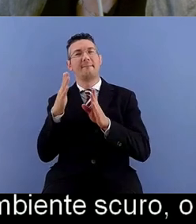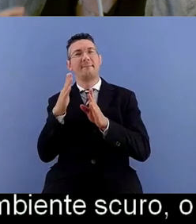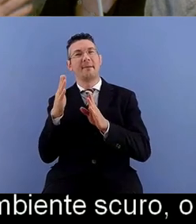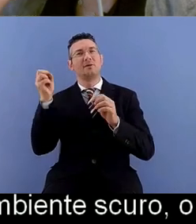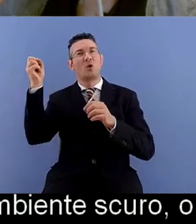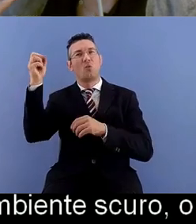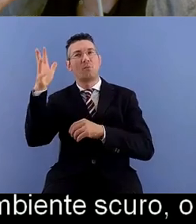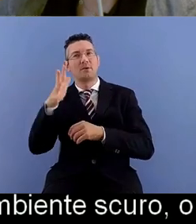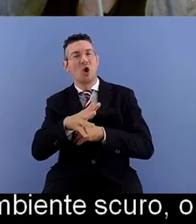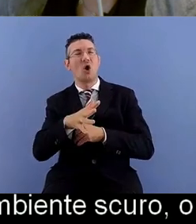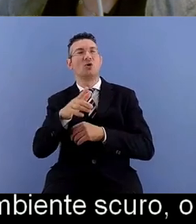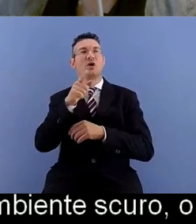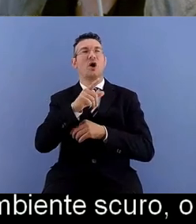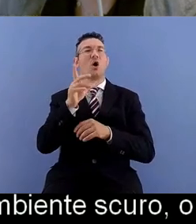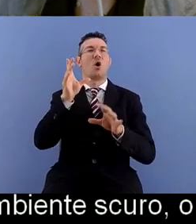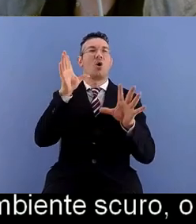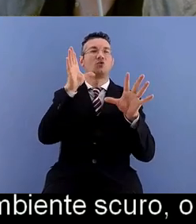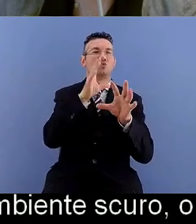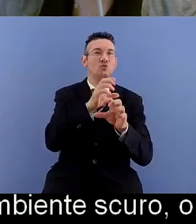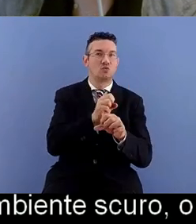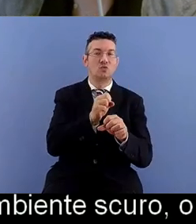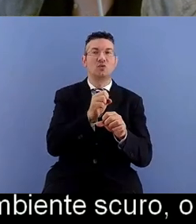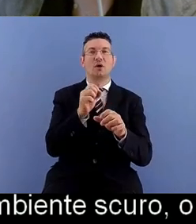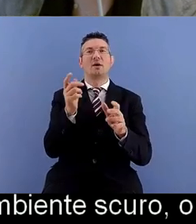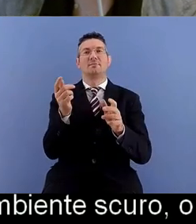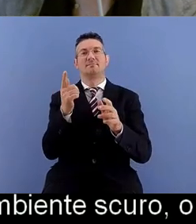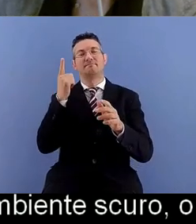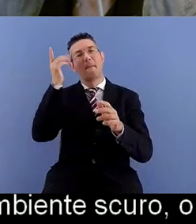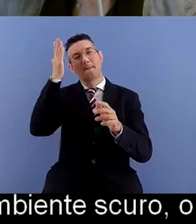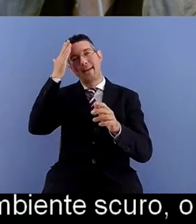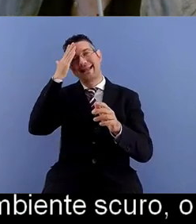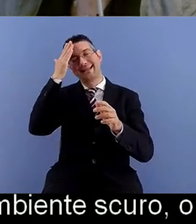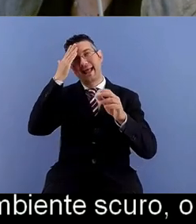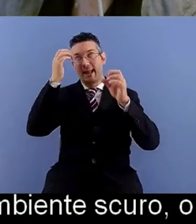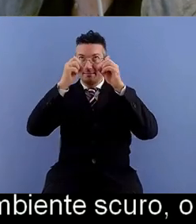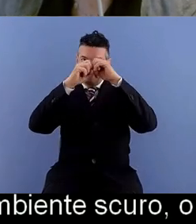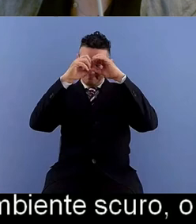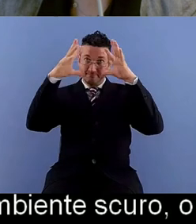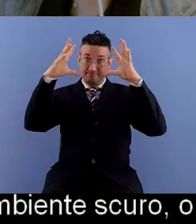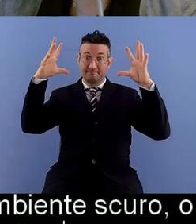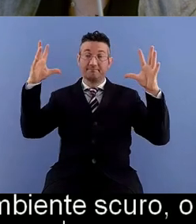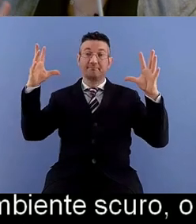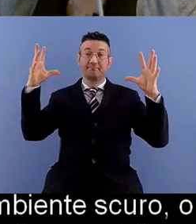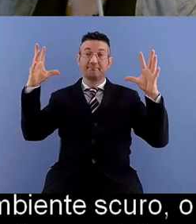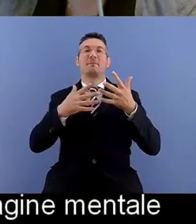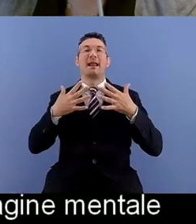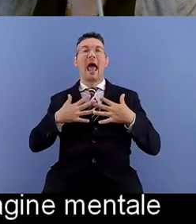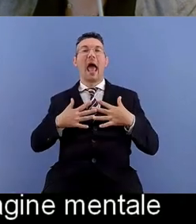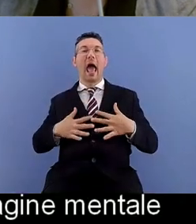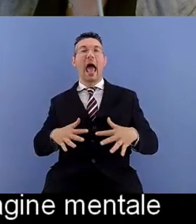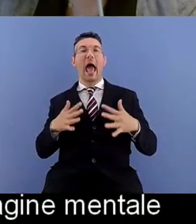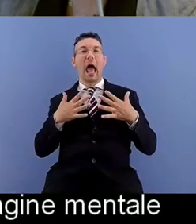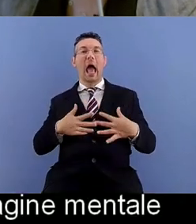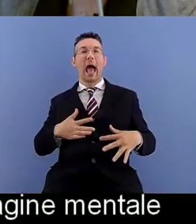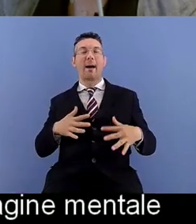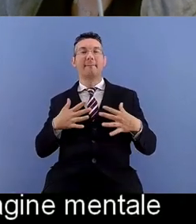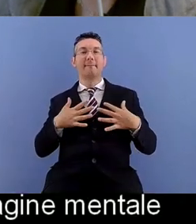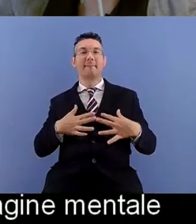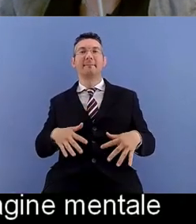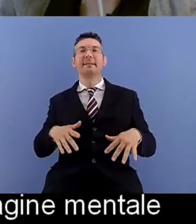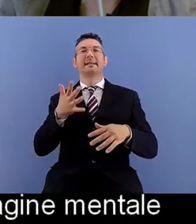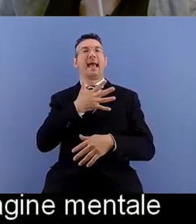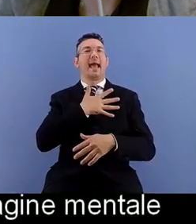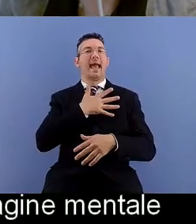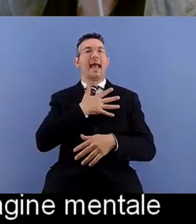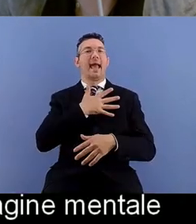riesco a costruirmi un'immagine mentale sugli abiti dei protagonisti sull'età dei protagonisti su come